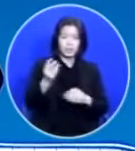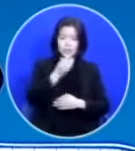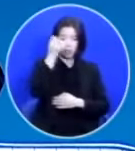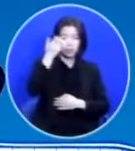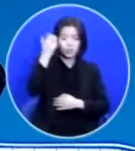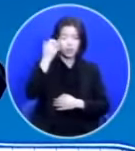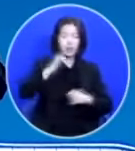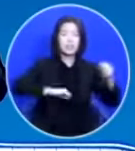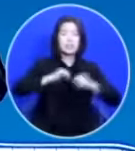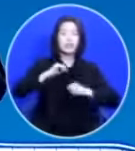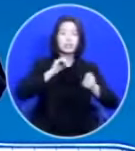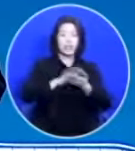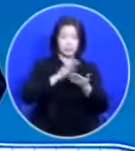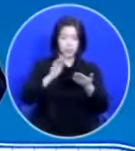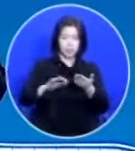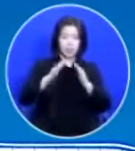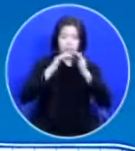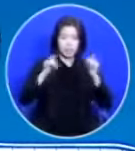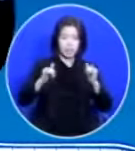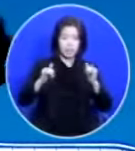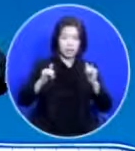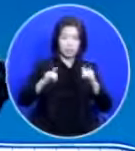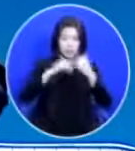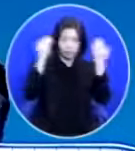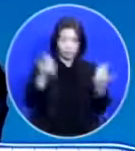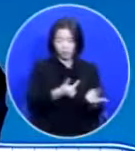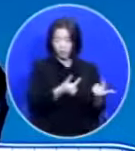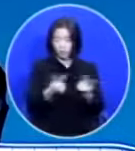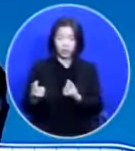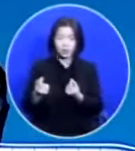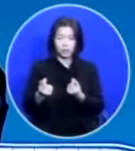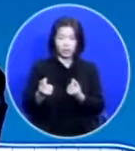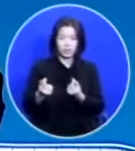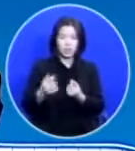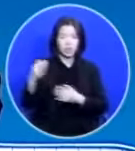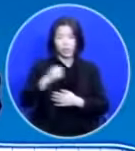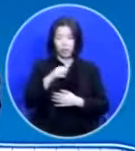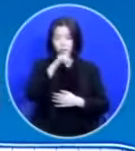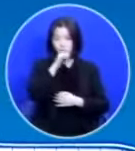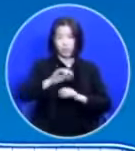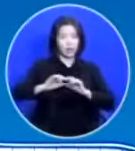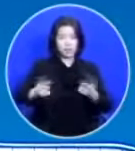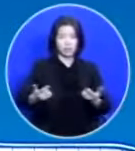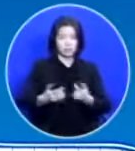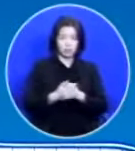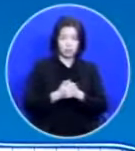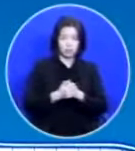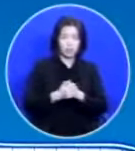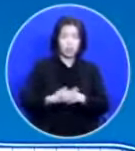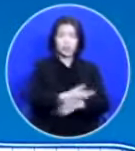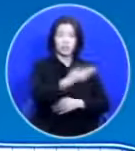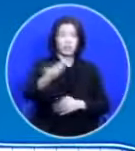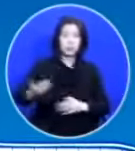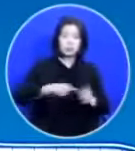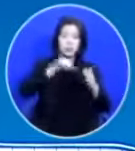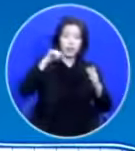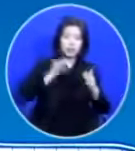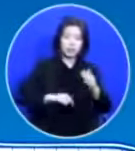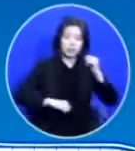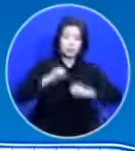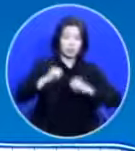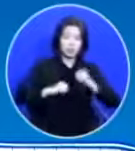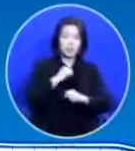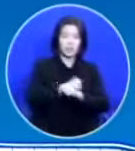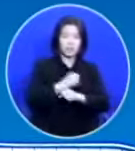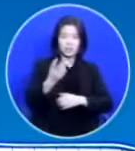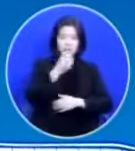사람들이라고 다 이런 마음 가지고 있는 거 아닙니다 여러분 안에서 역사하시는